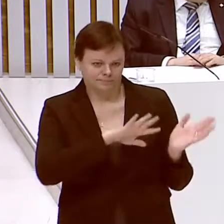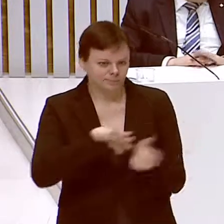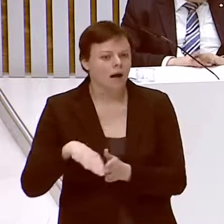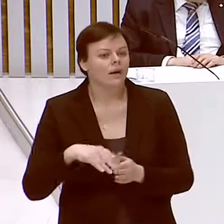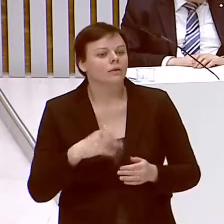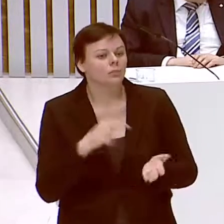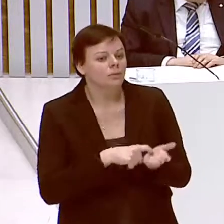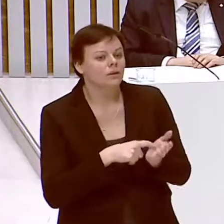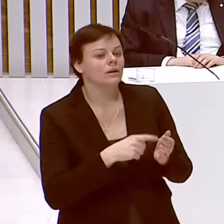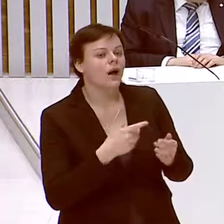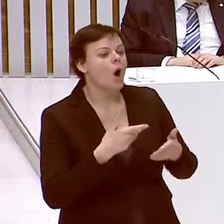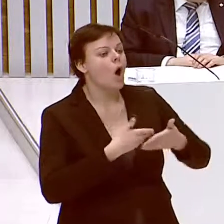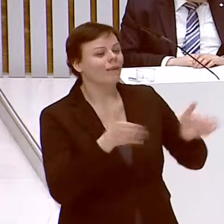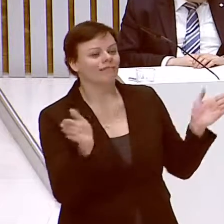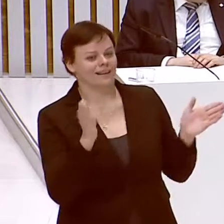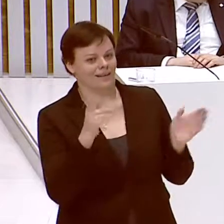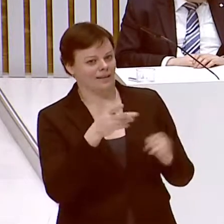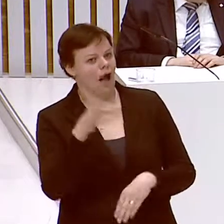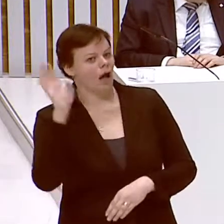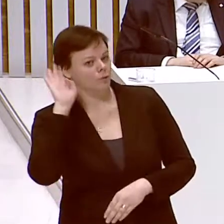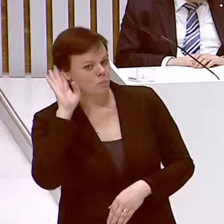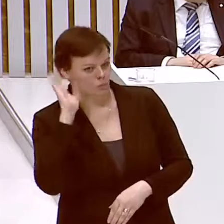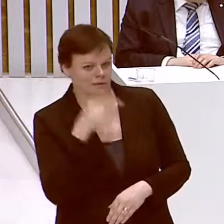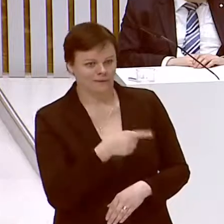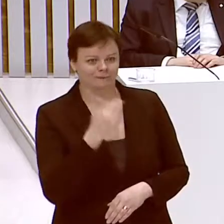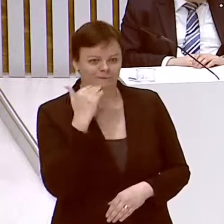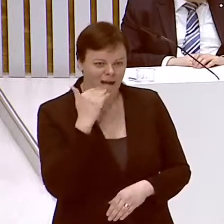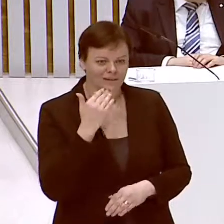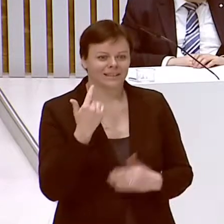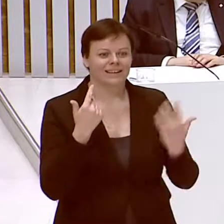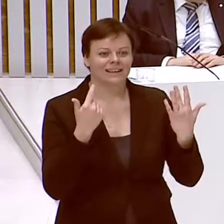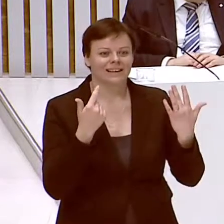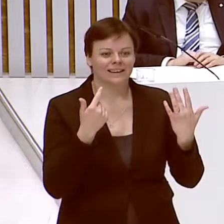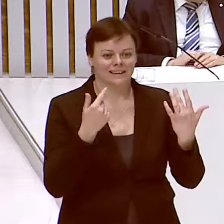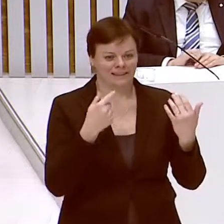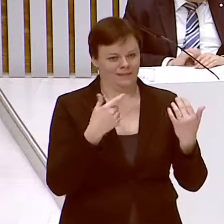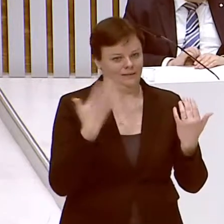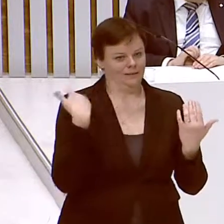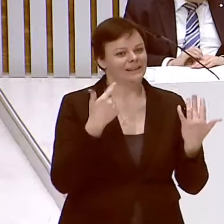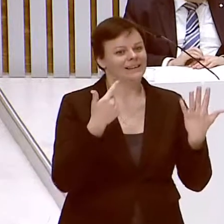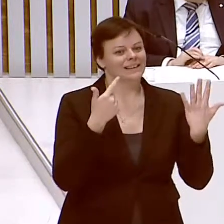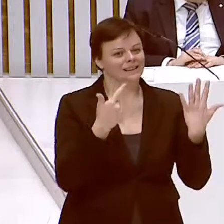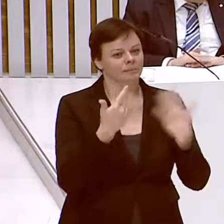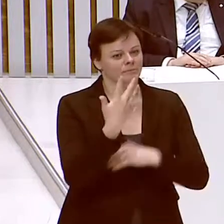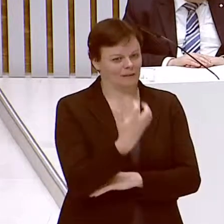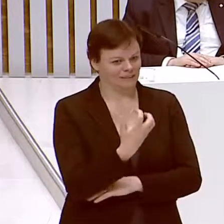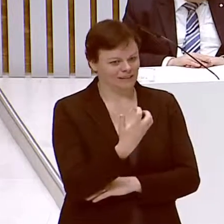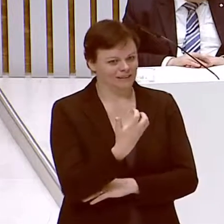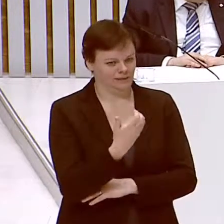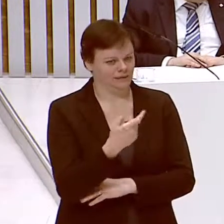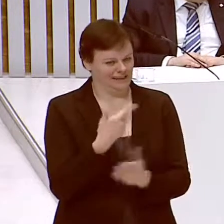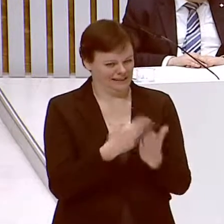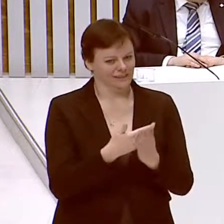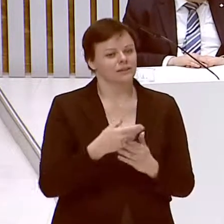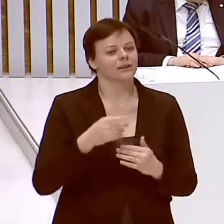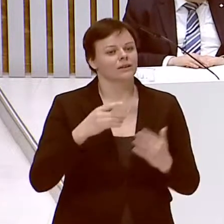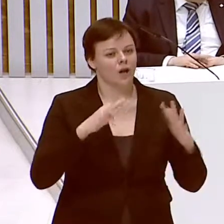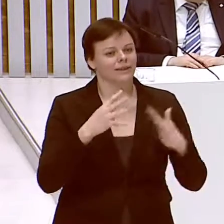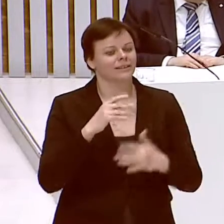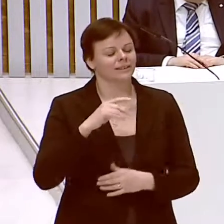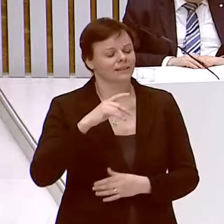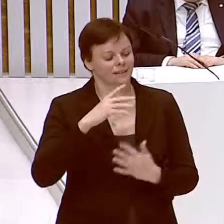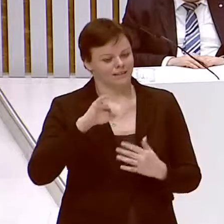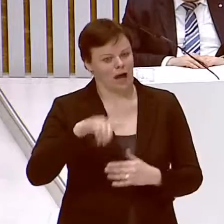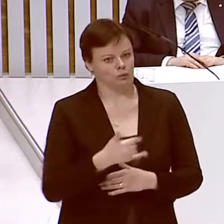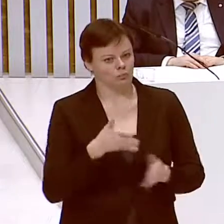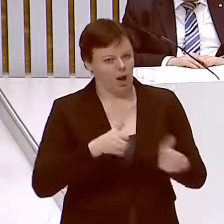Anhörung, in der 57. Sitzung am 9. Januar 2019, haben alle Beteiligten